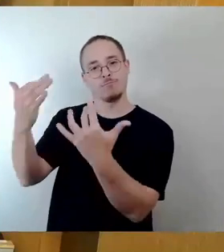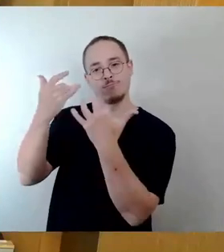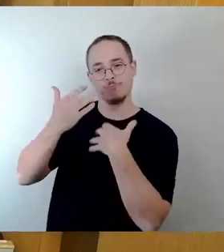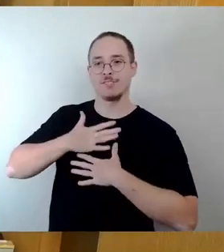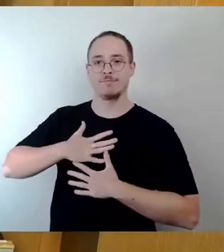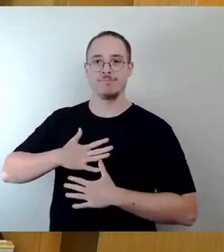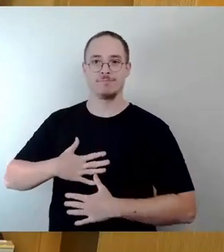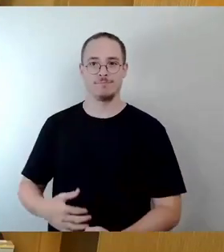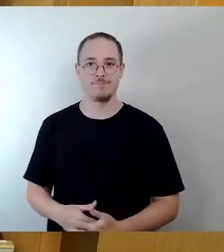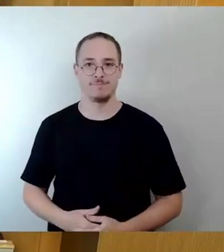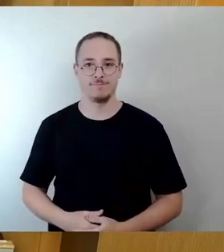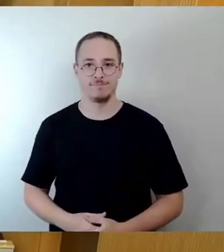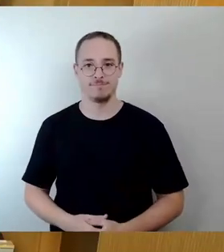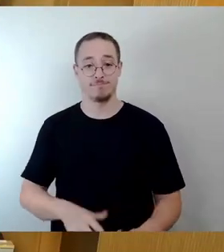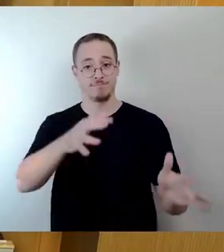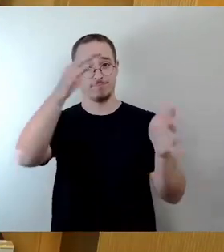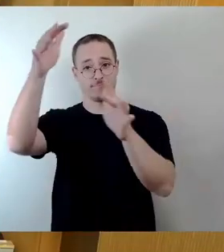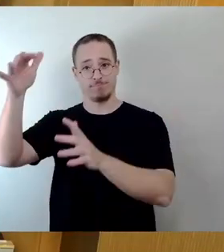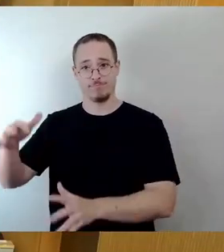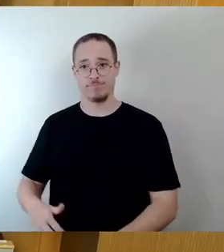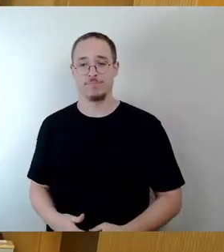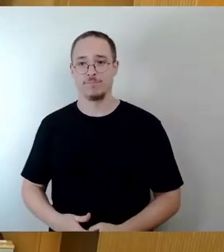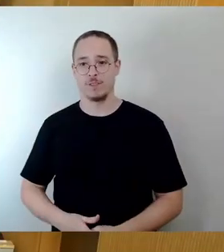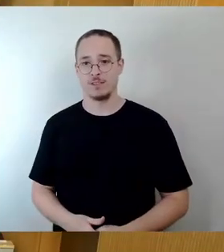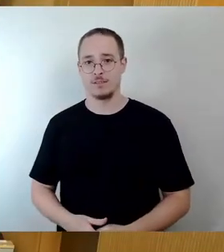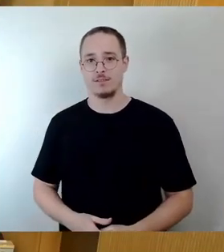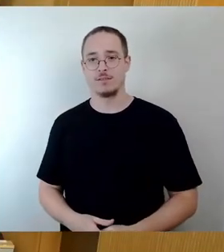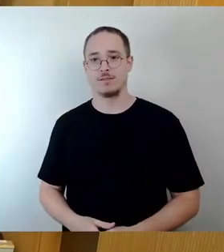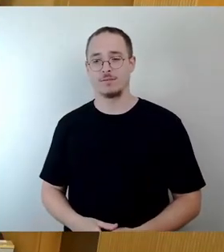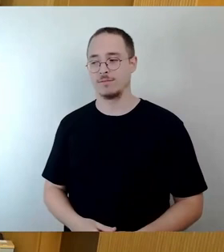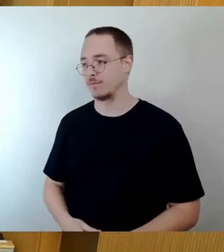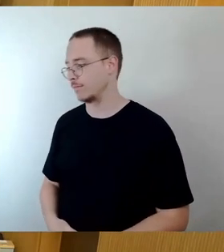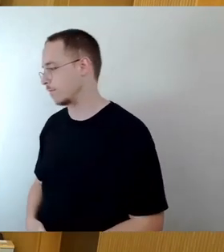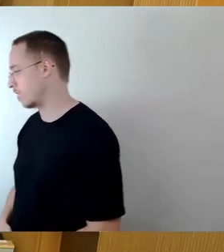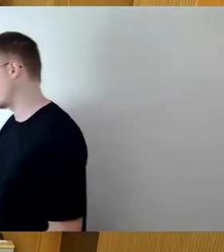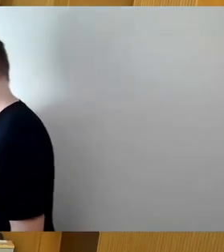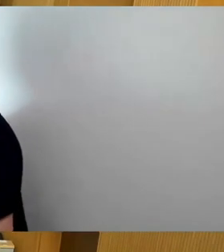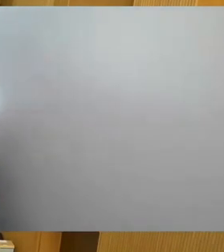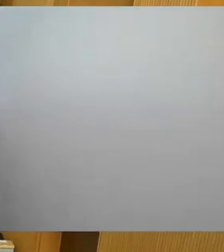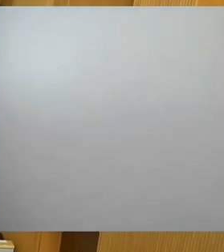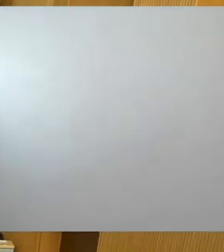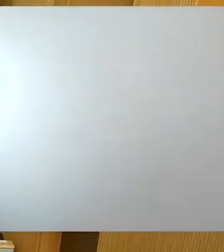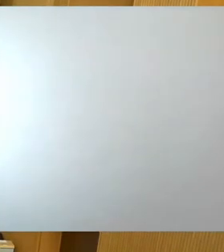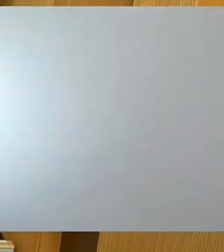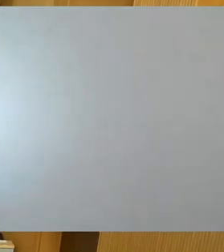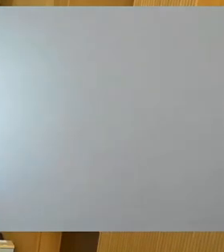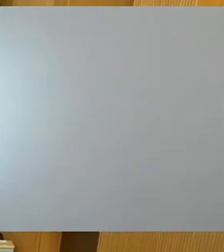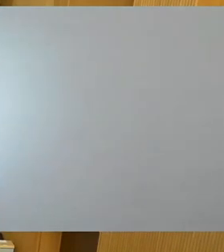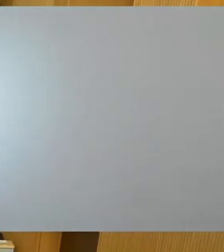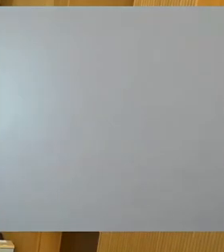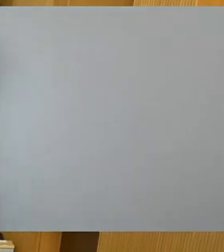Dann machen wir weiter, Eilin Nürnbach, SPD-Fraktion. Dann könnte noch mal Klaus Lippmann, wenn gewünscht.